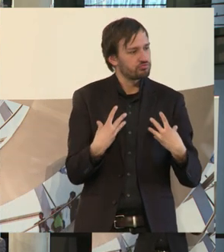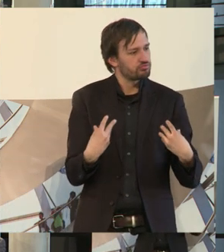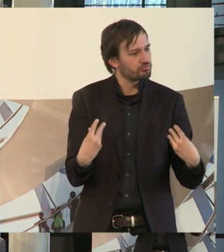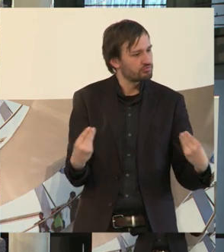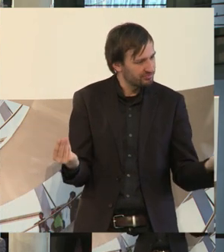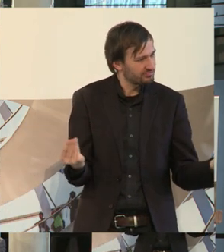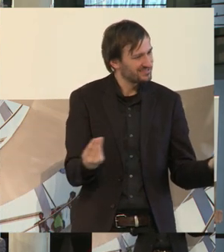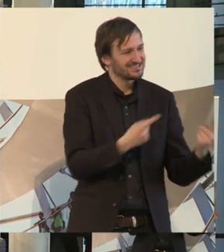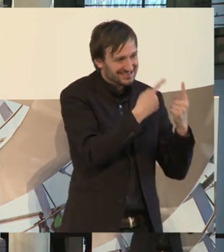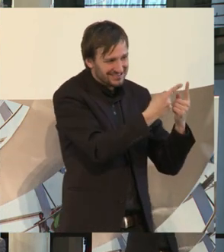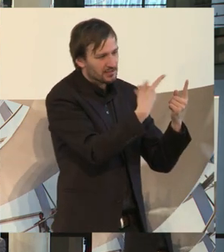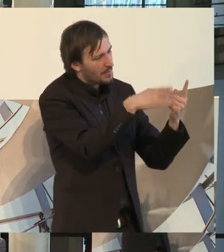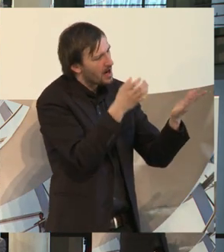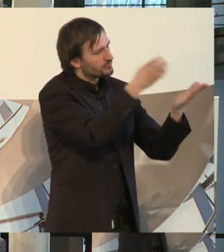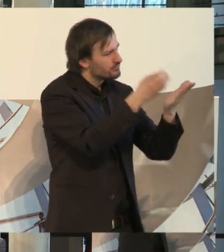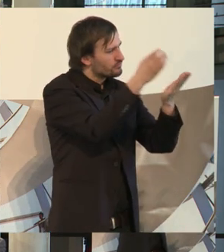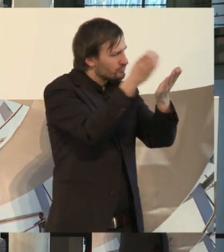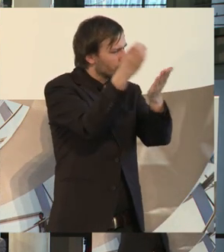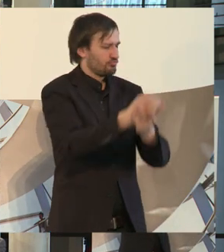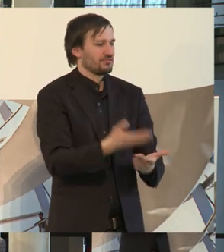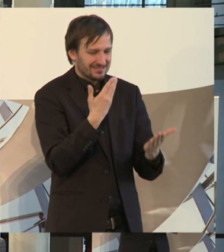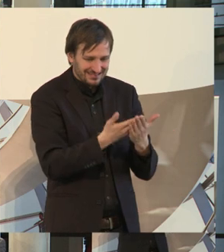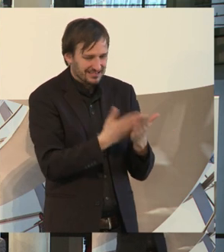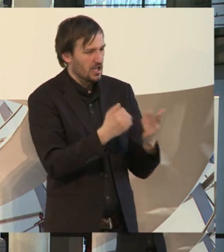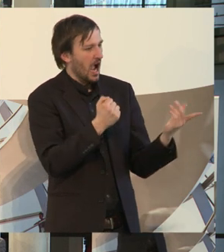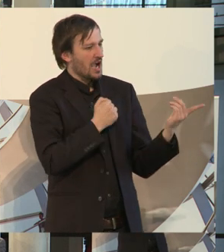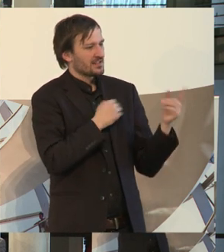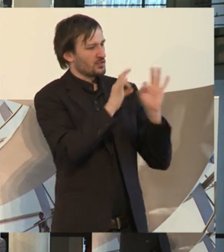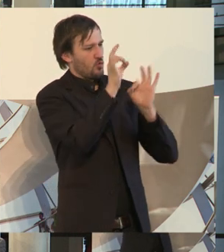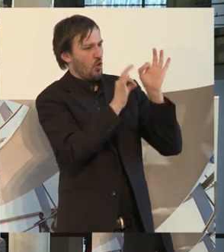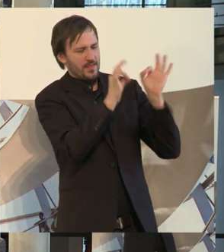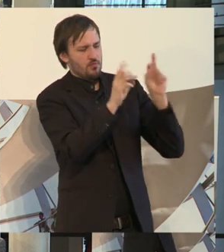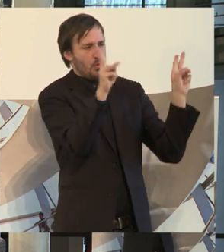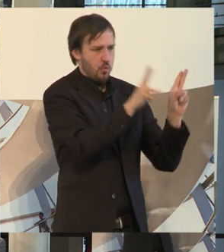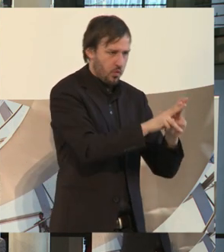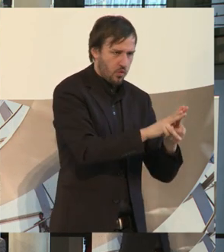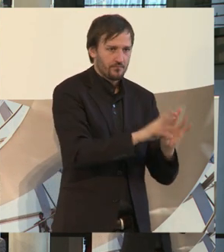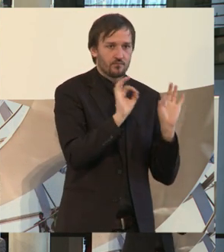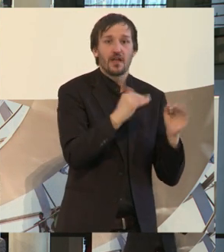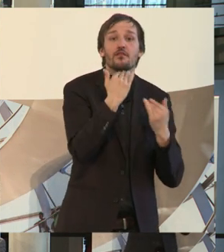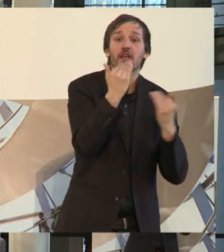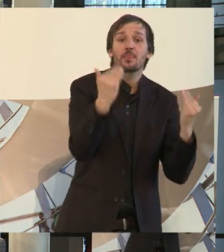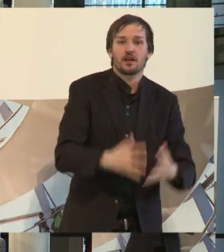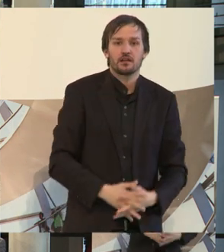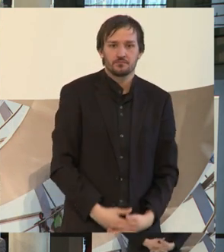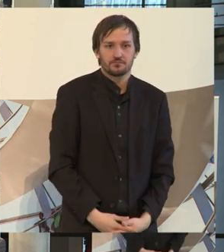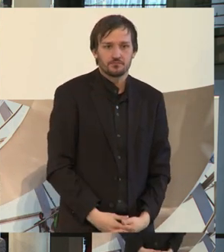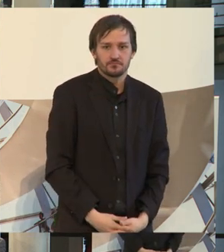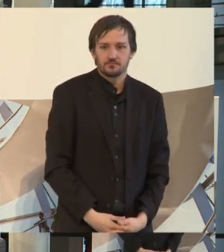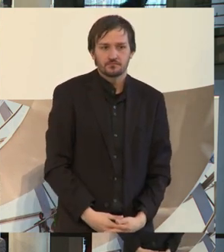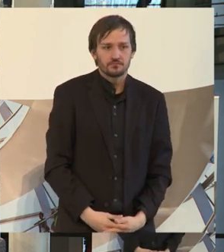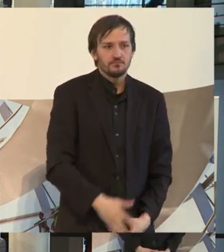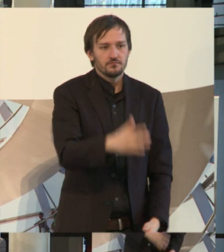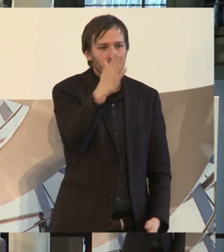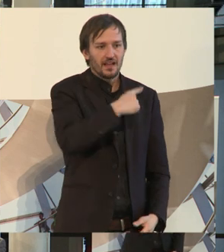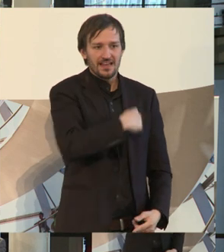den Schrecken und die Angst vor der Quote nehmen. Vielen Dank. Die Dame